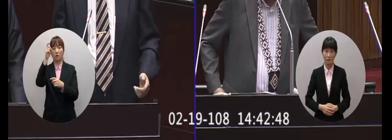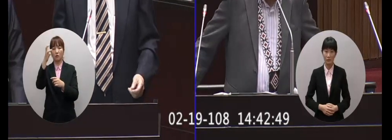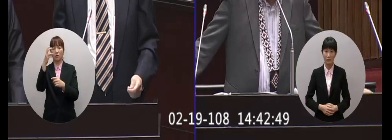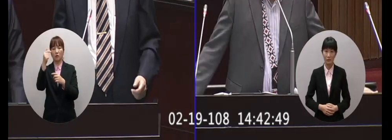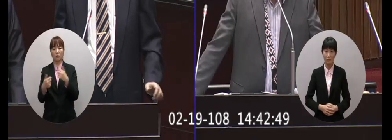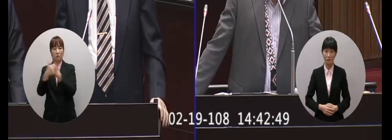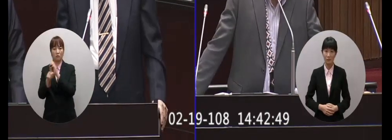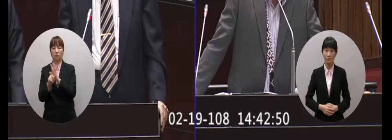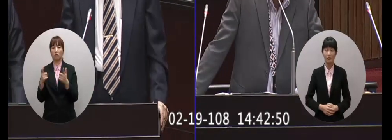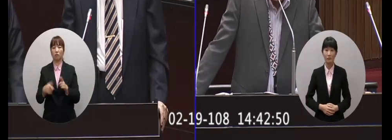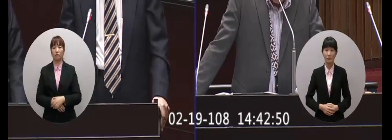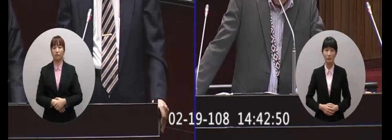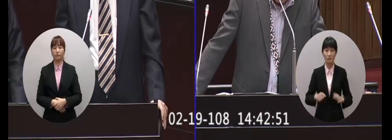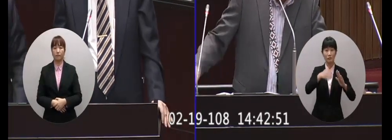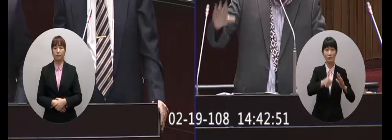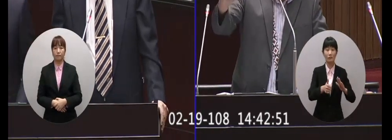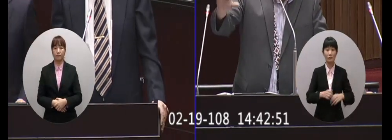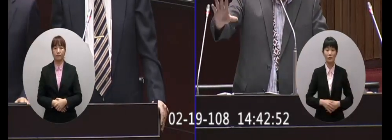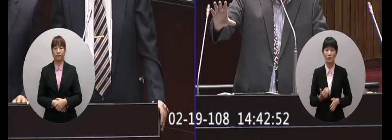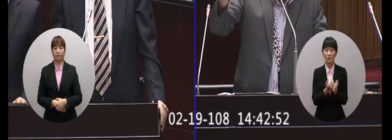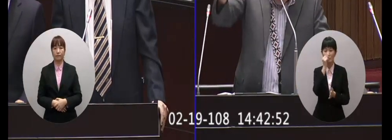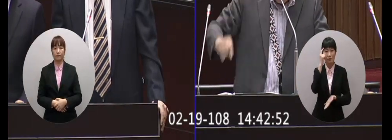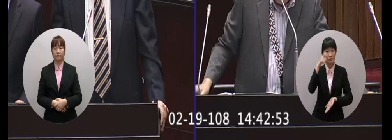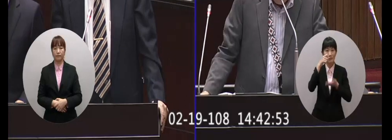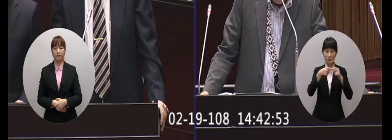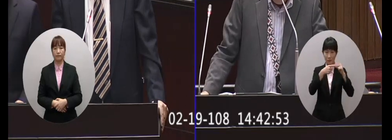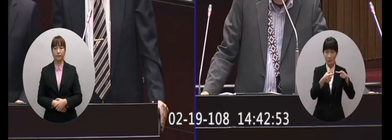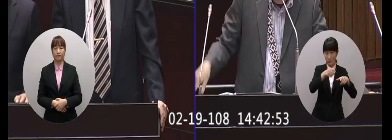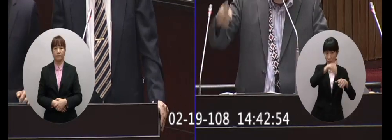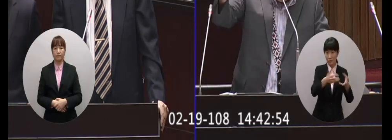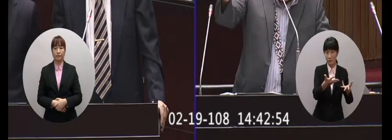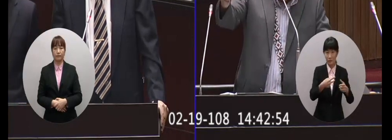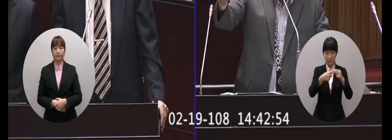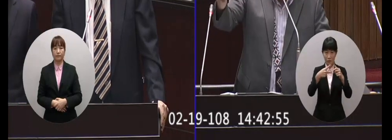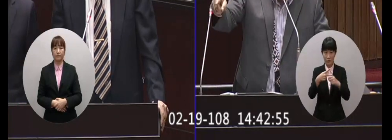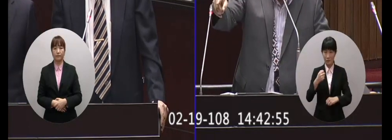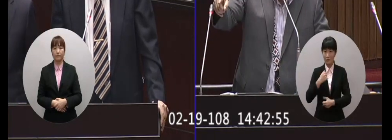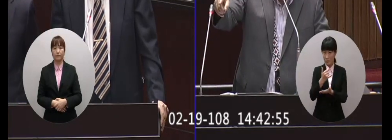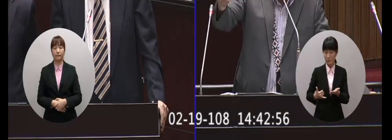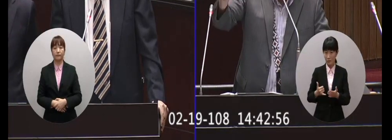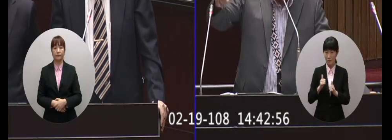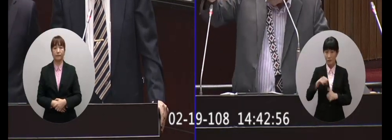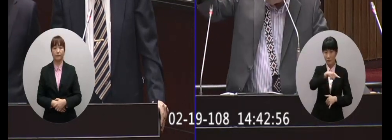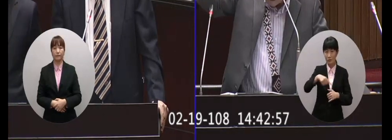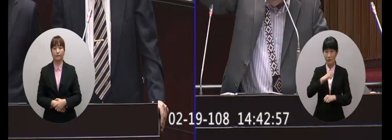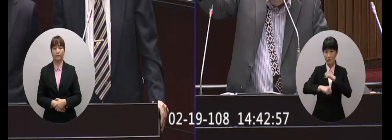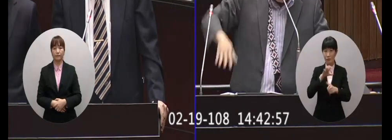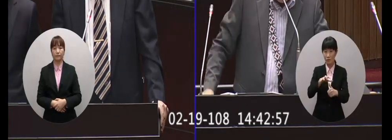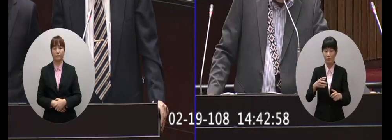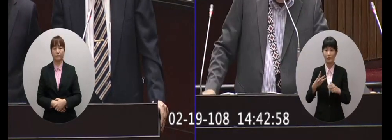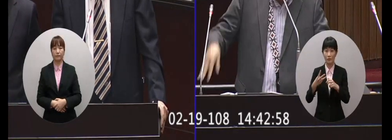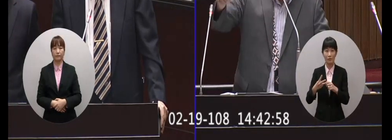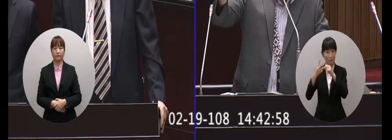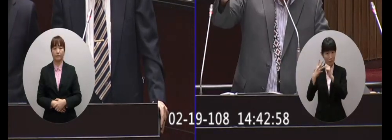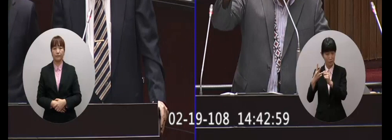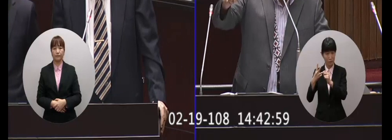億人的代表所以那個院長我剛才特別提了一個是公投的一個是退役降臨的政務人員以上